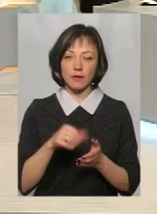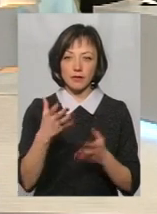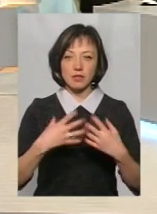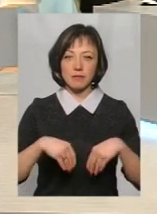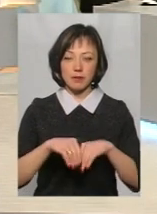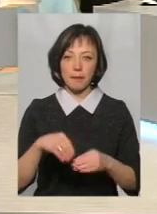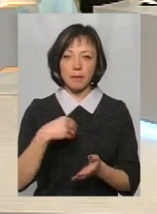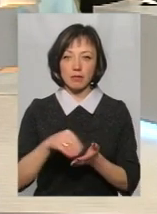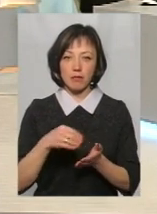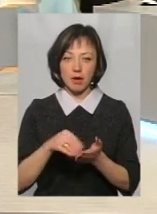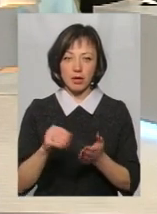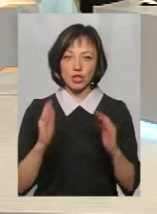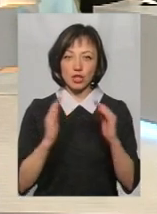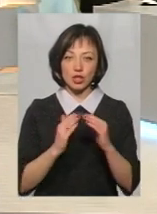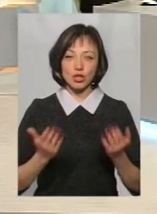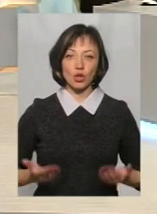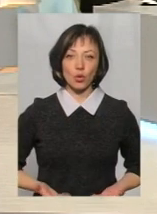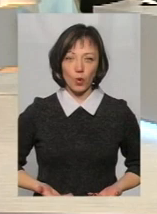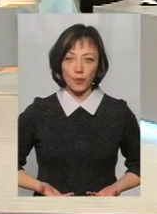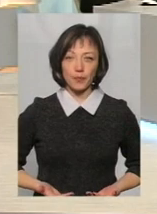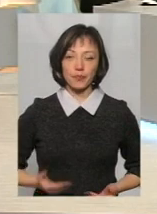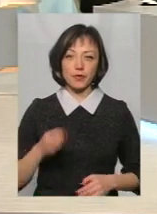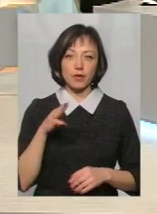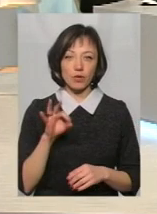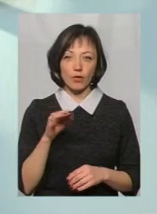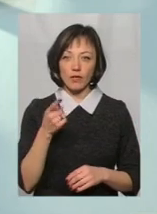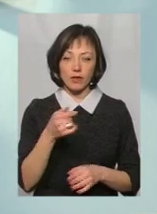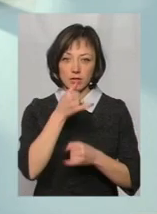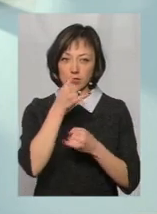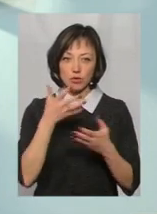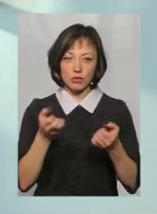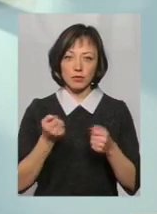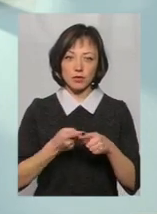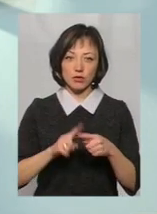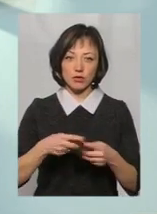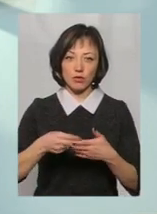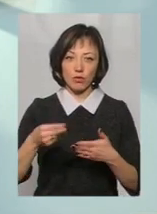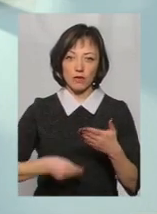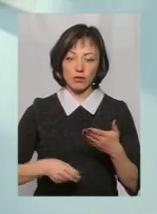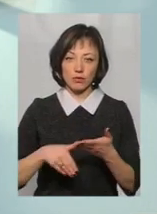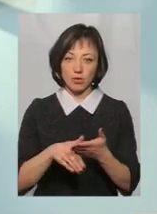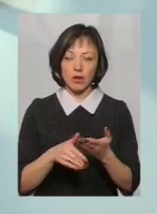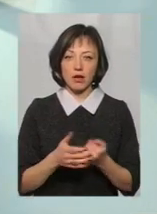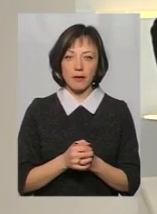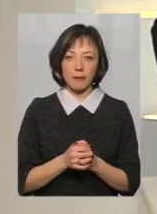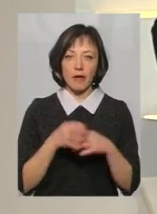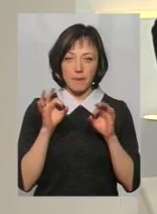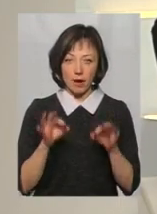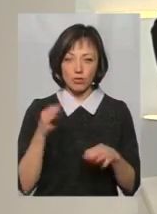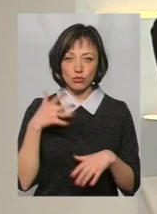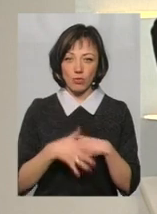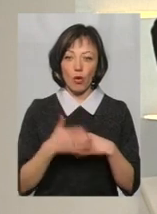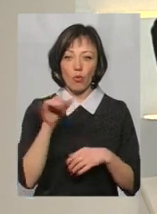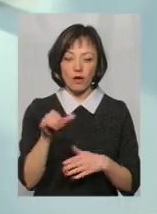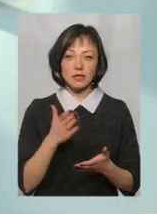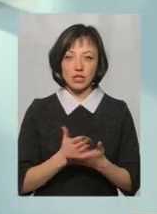сімії придбали житло, то ви вже не зможете тримати цю допомогу. Тобто, я так правильно... Тобто, якщо у вас